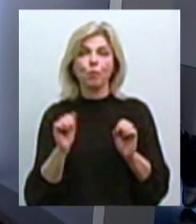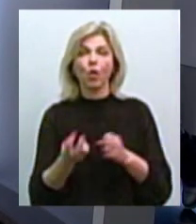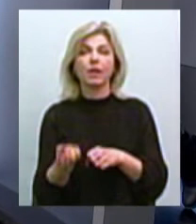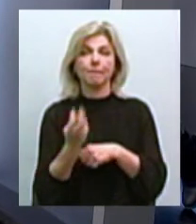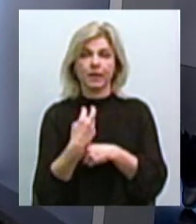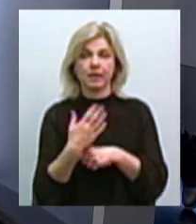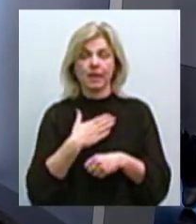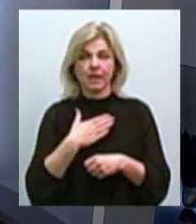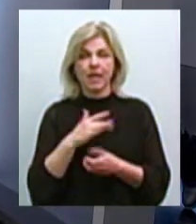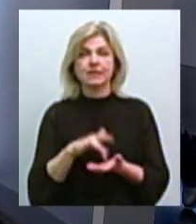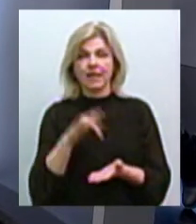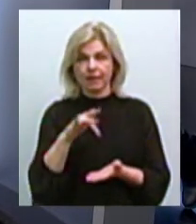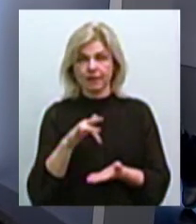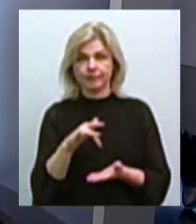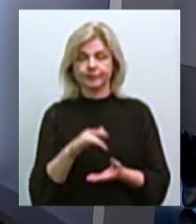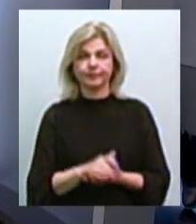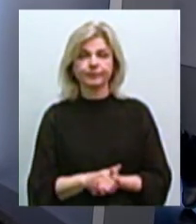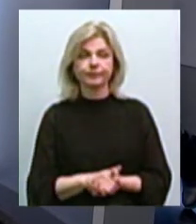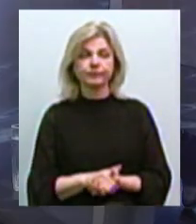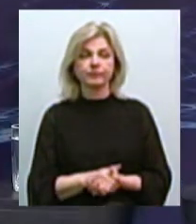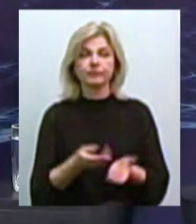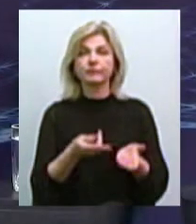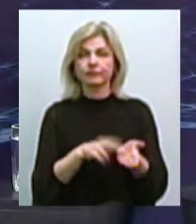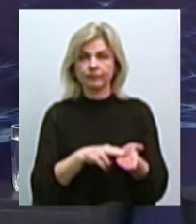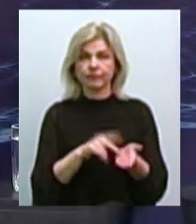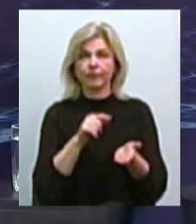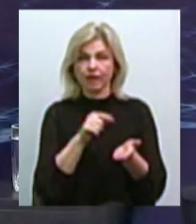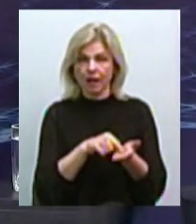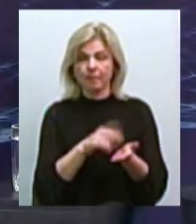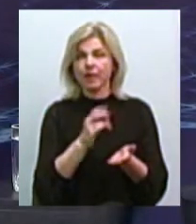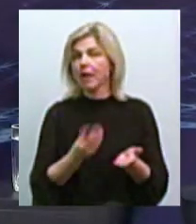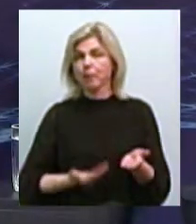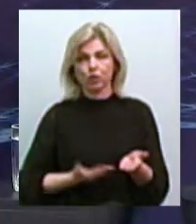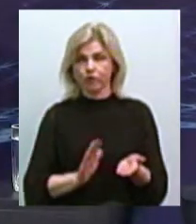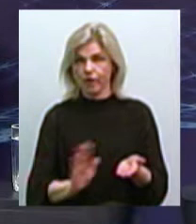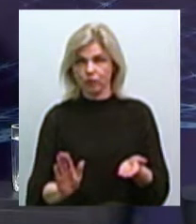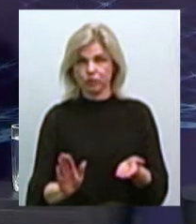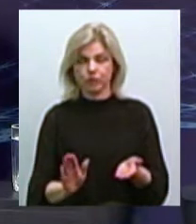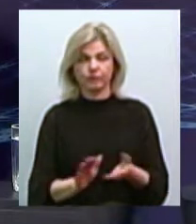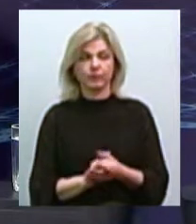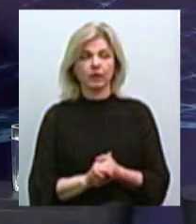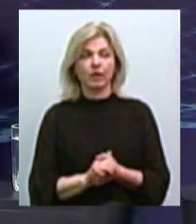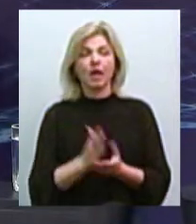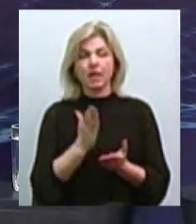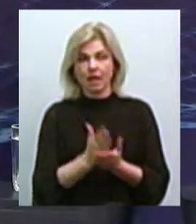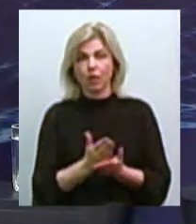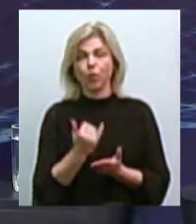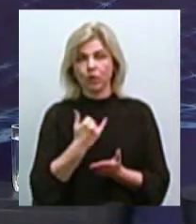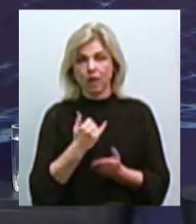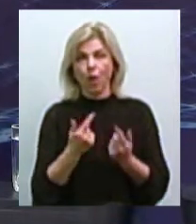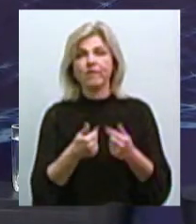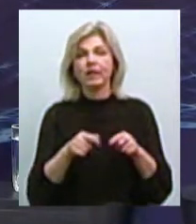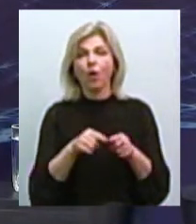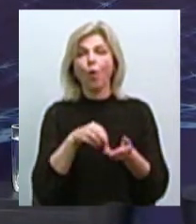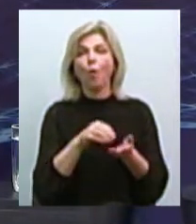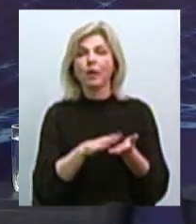центр реінтеграції і приписатися там, не проживаючи. Тобто, у нас там є відділення обліку.